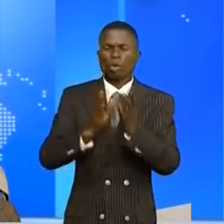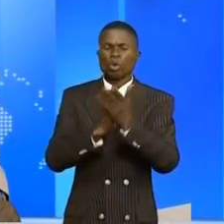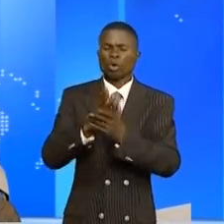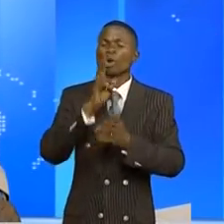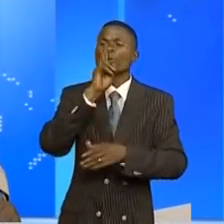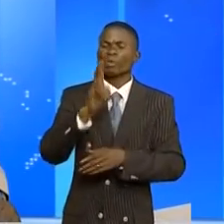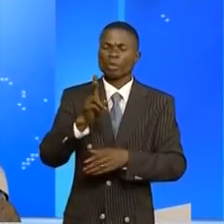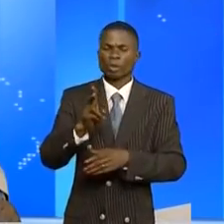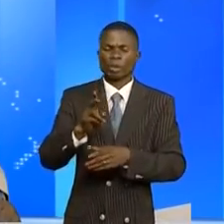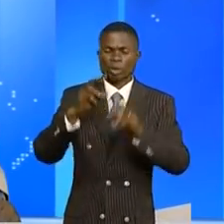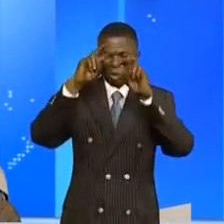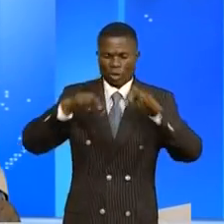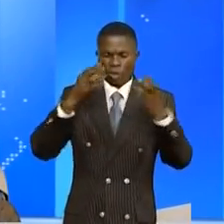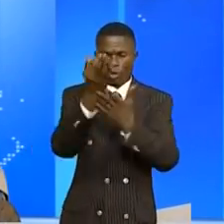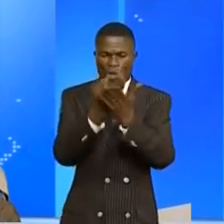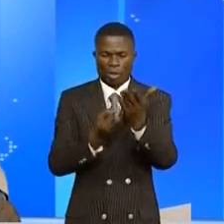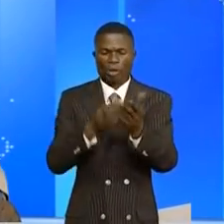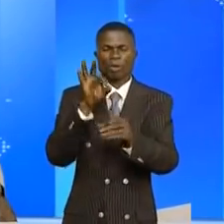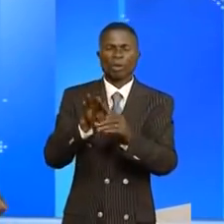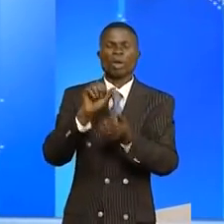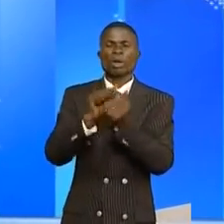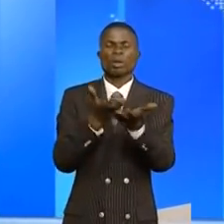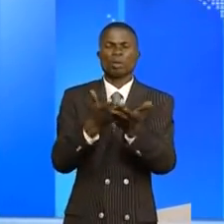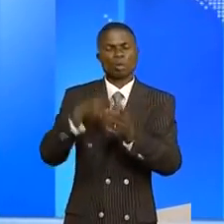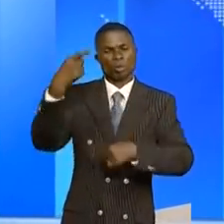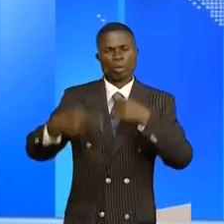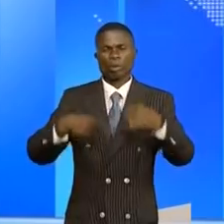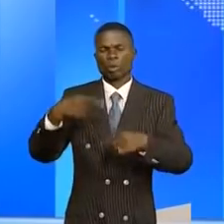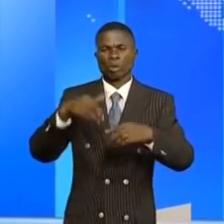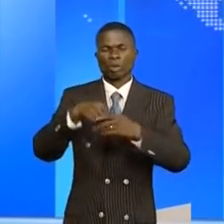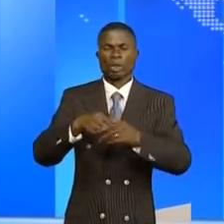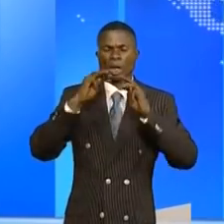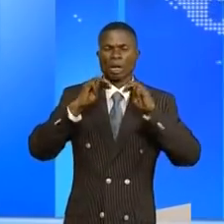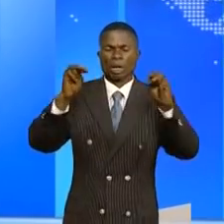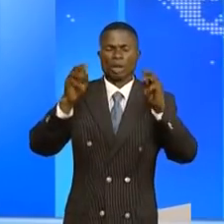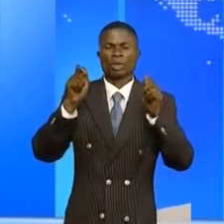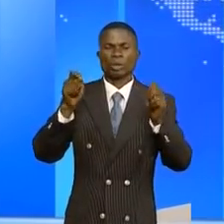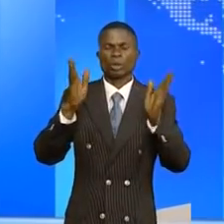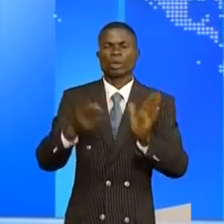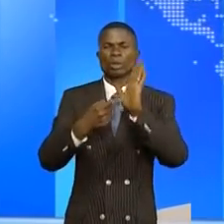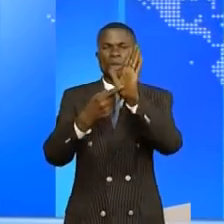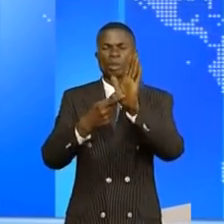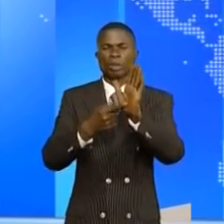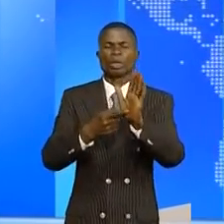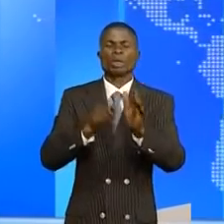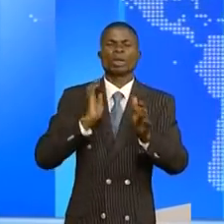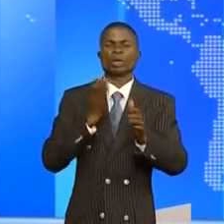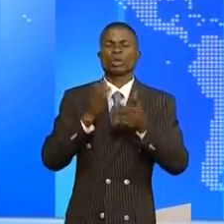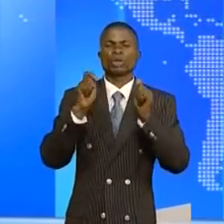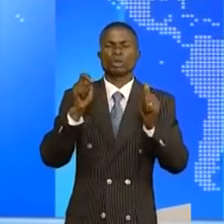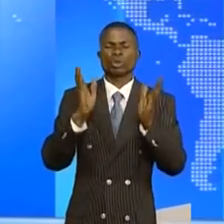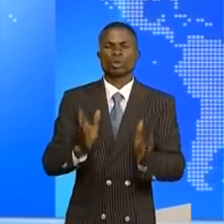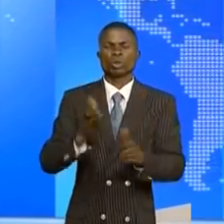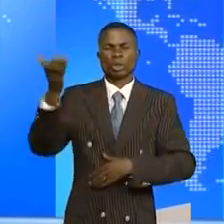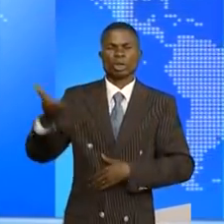? La révision du fichier électoral, autant des questions débattues au cours de l'émission. Point de vue présenté par Oscar Kabamba qui a reçu